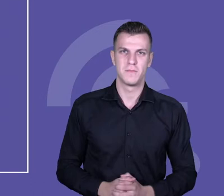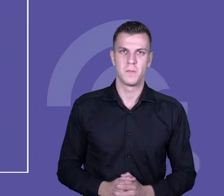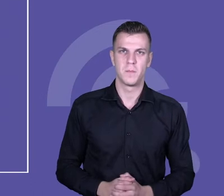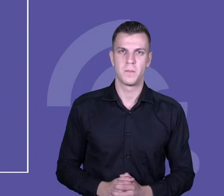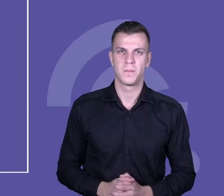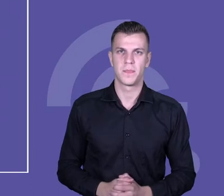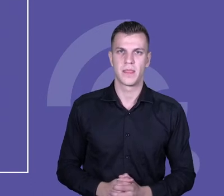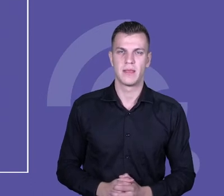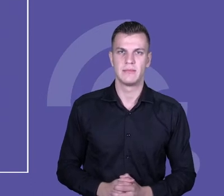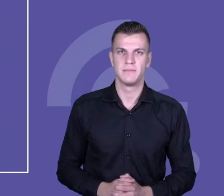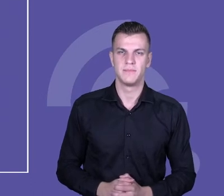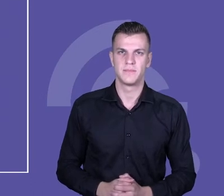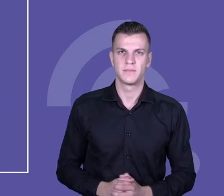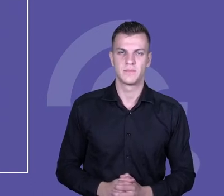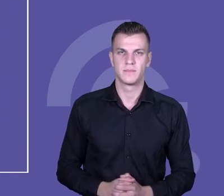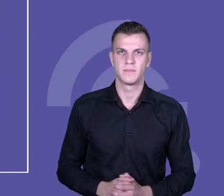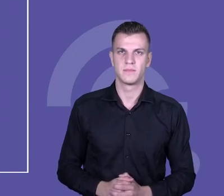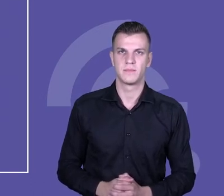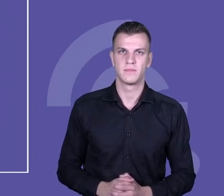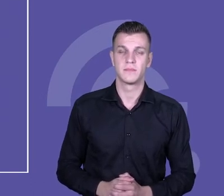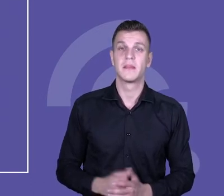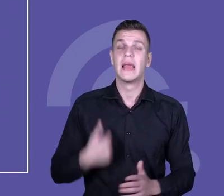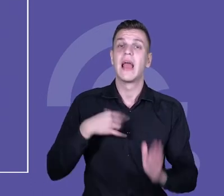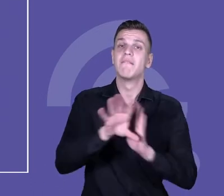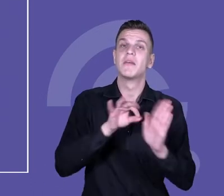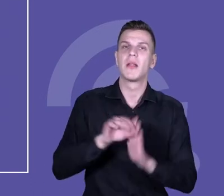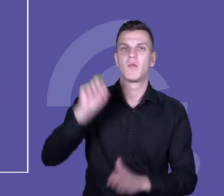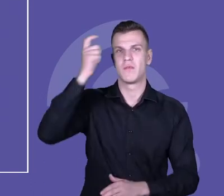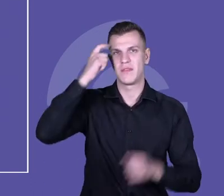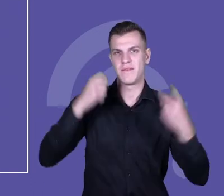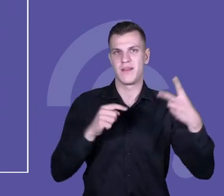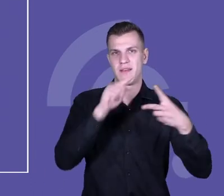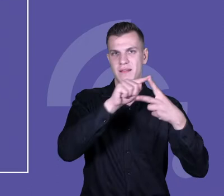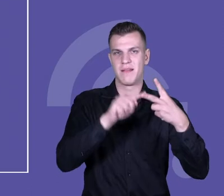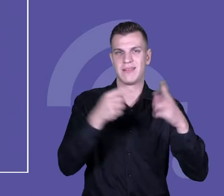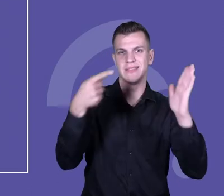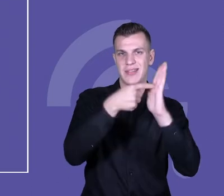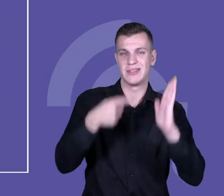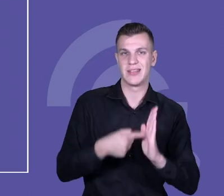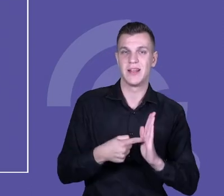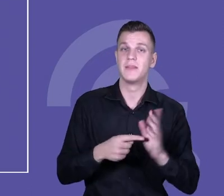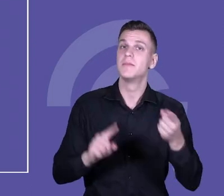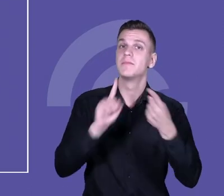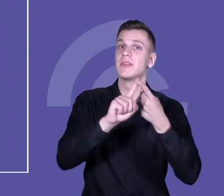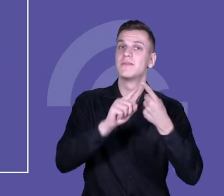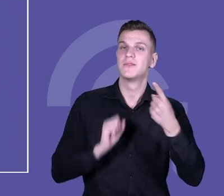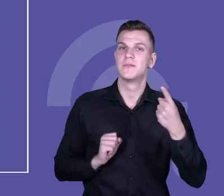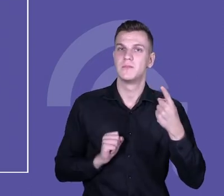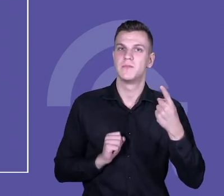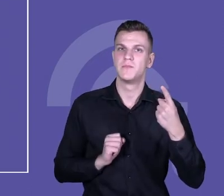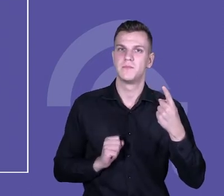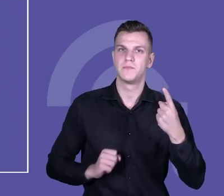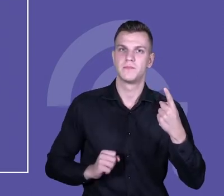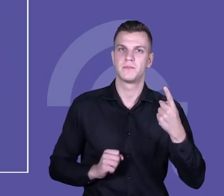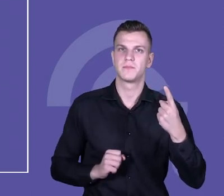wyróżniłam tutaj dwa kluczowe, czyli wypracowanie takiego